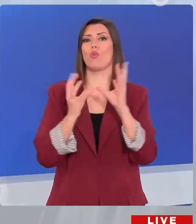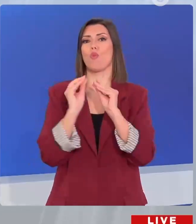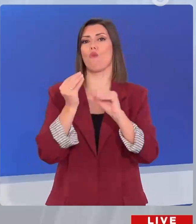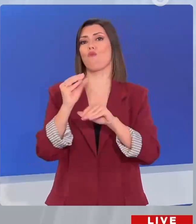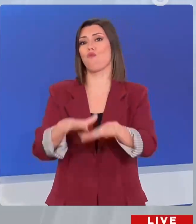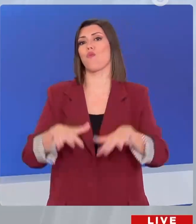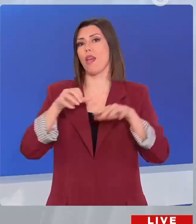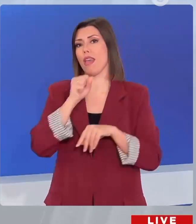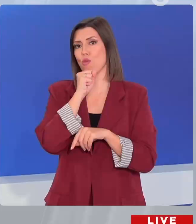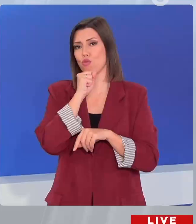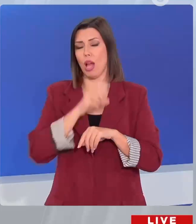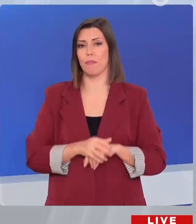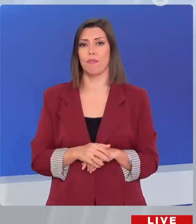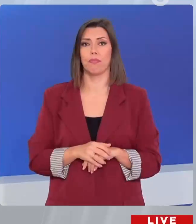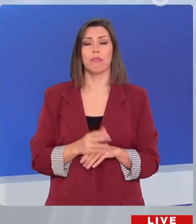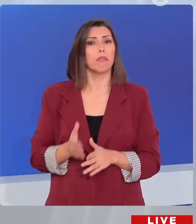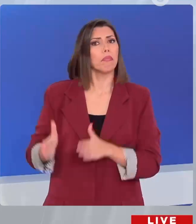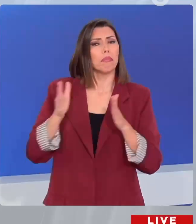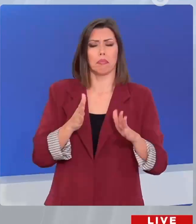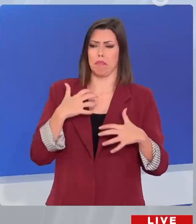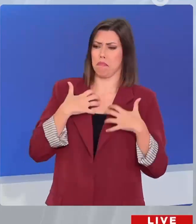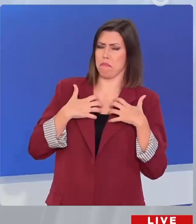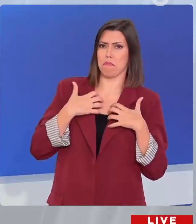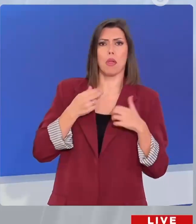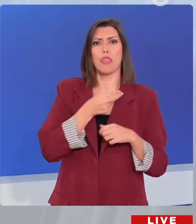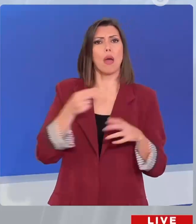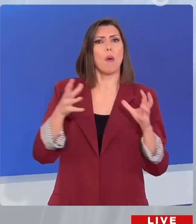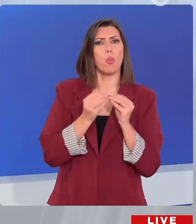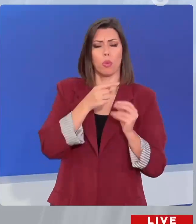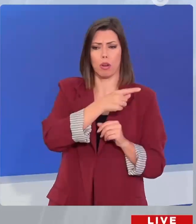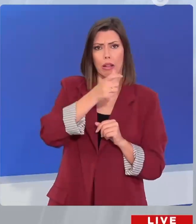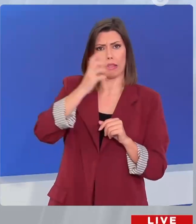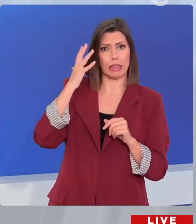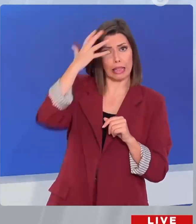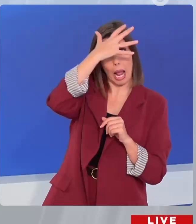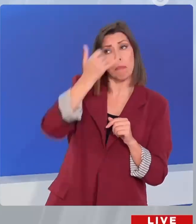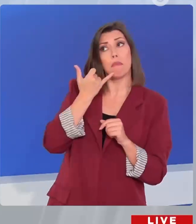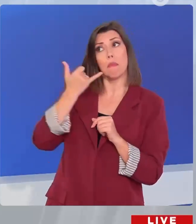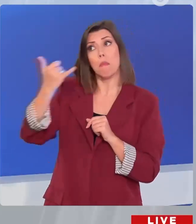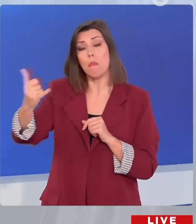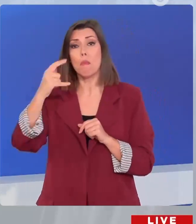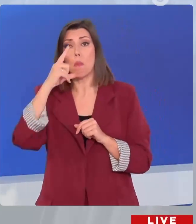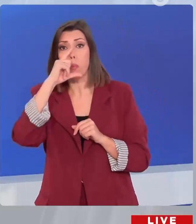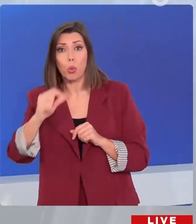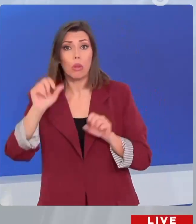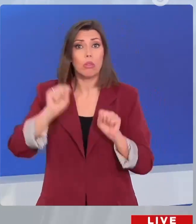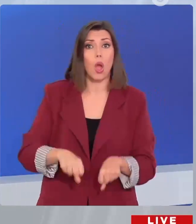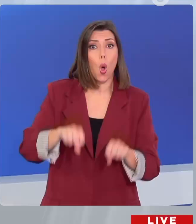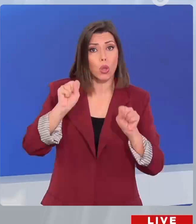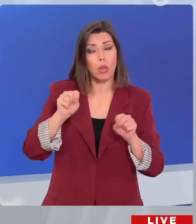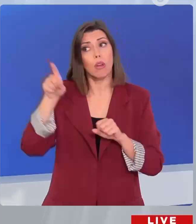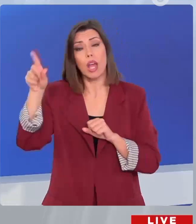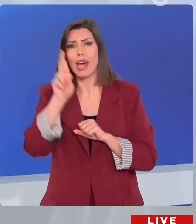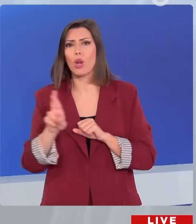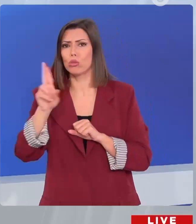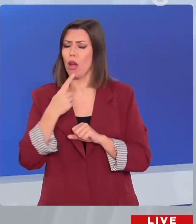τελευταίες ώρες με την τηλεφωνική συνομιλία ανάμεσα σε Donald Trump και Vladimir Putin. Το Κρεμλίνο διέψευσε δημοσίευμα της Washington Post πως οι δύο